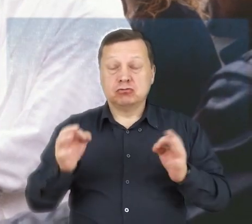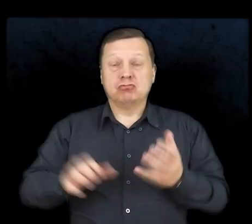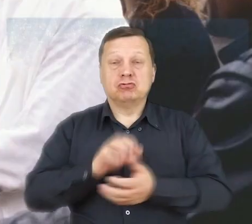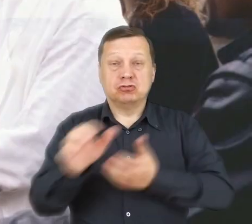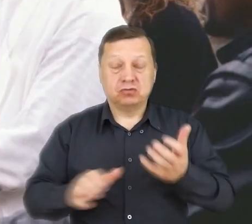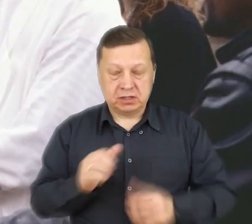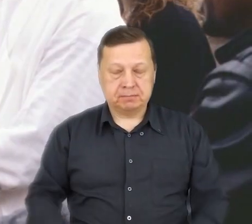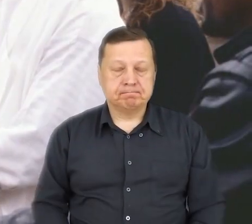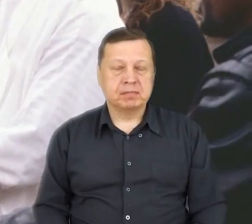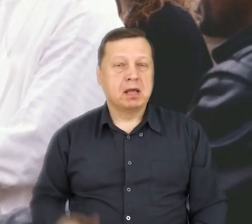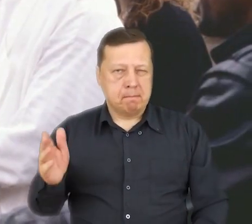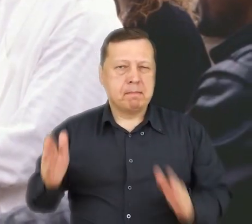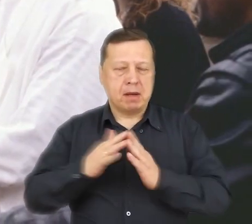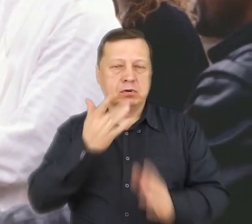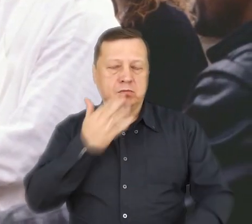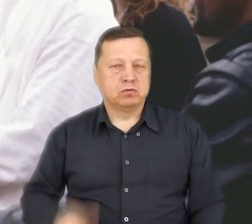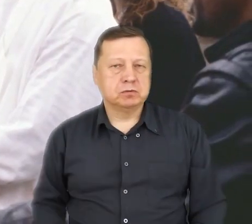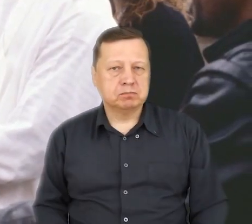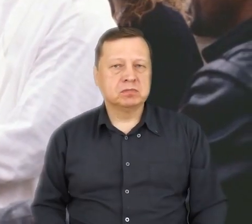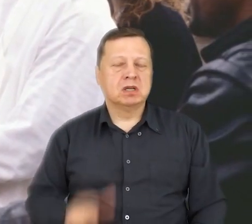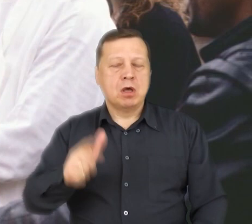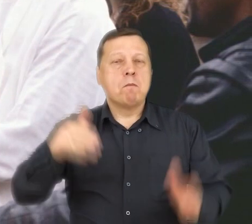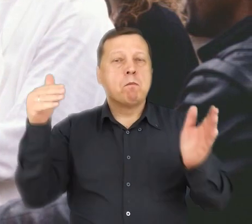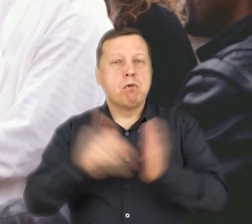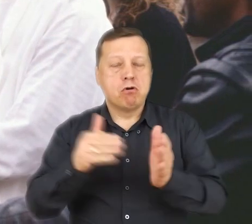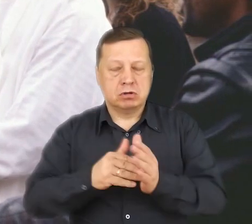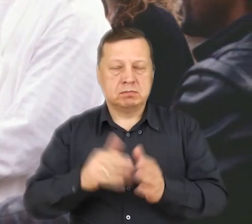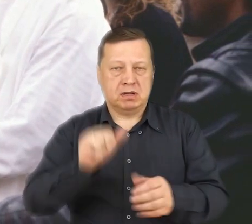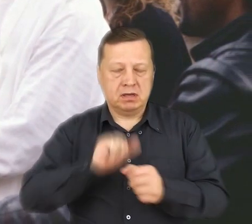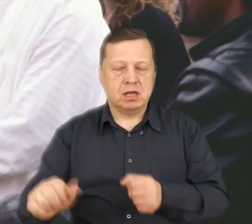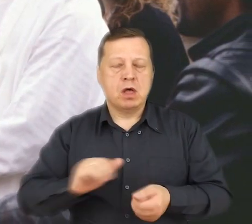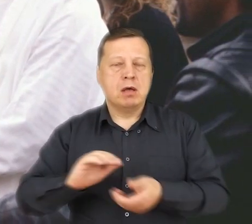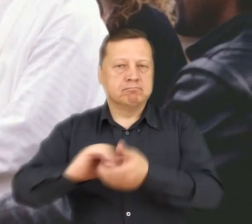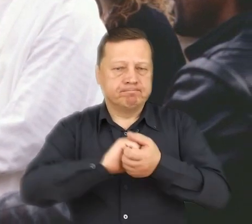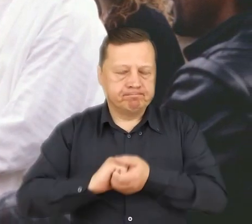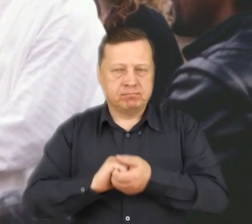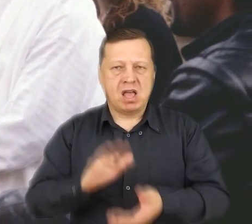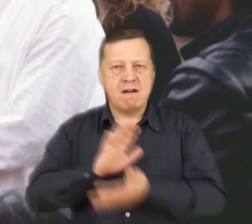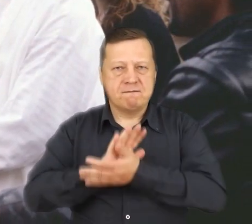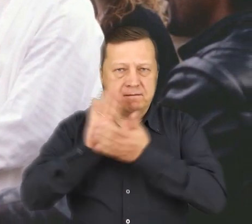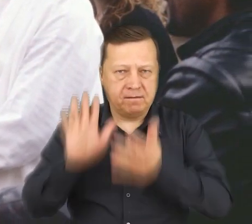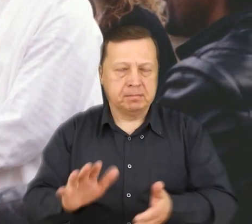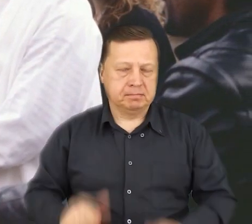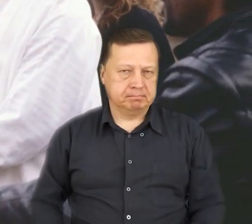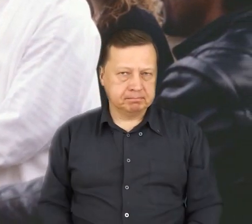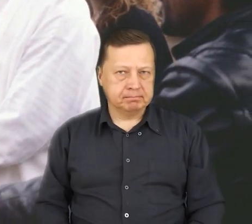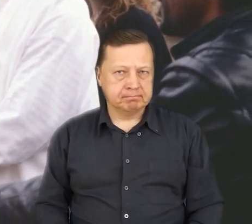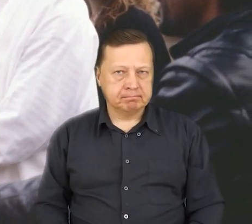W dzisiejszym świecie, dalej mówił papież, coraz większa jest potrzeba pojednania i przebaczenia.